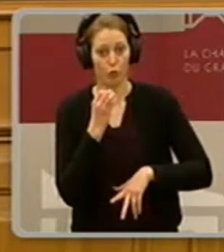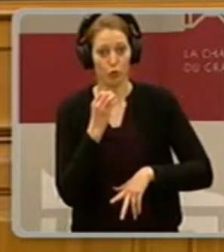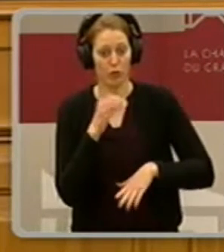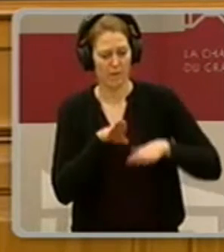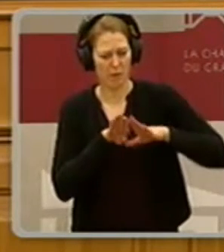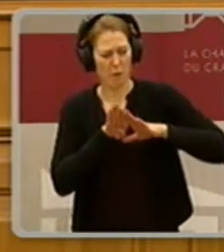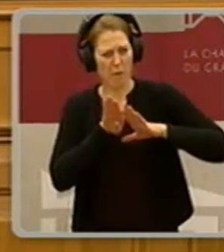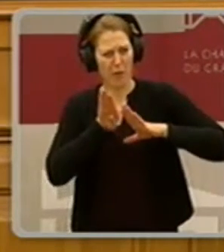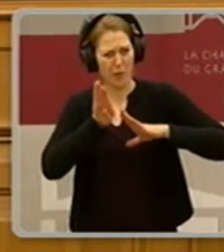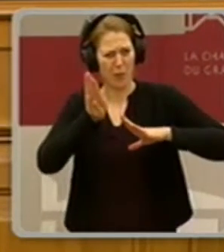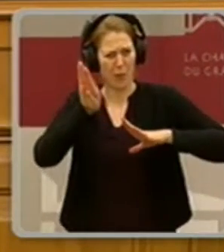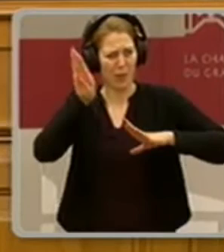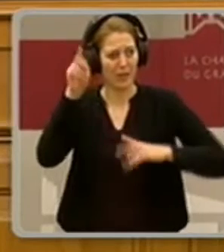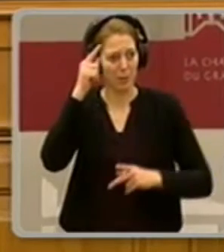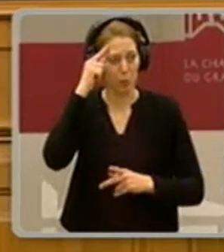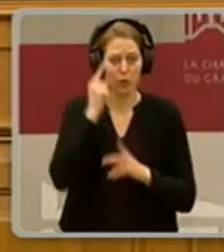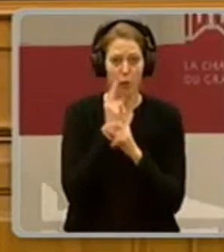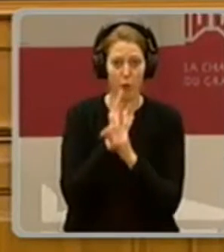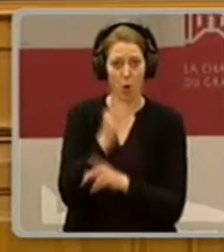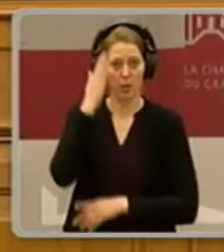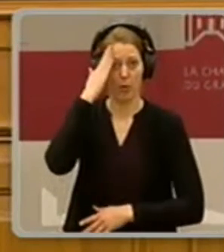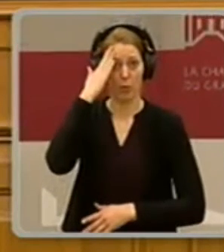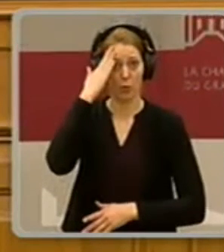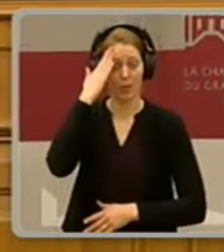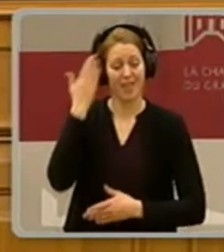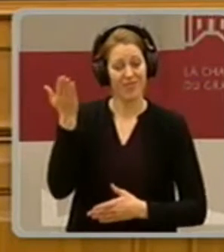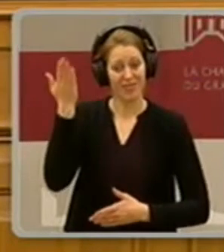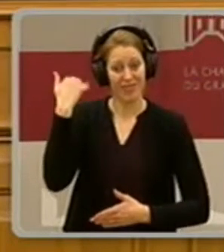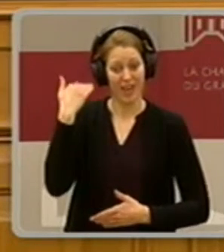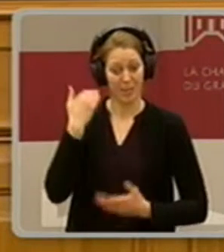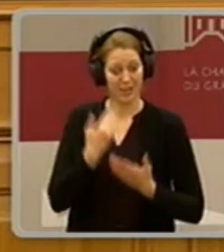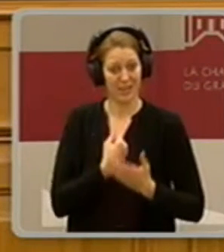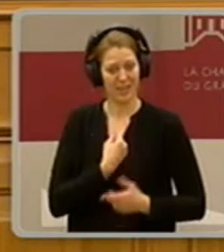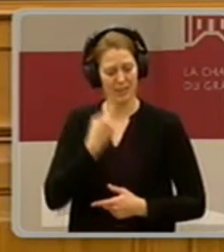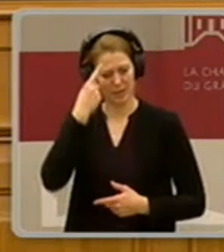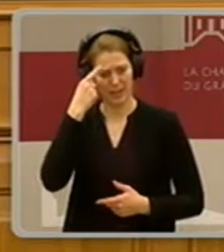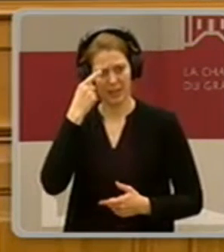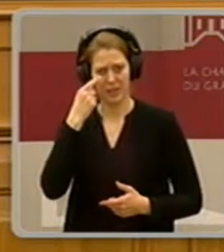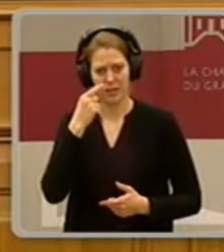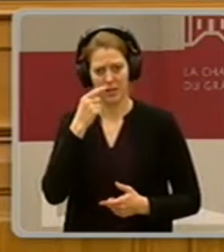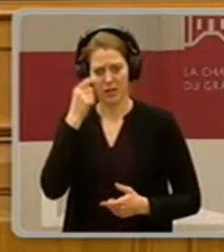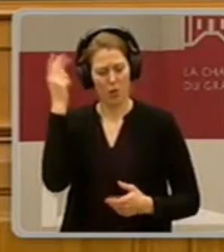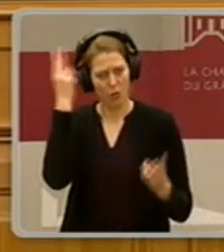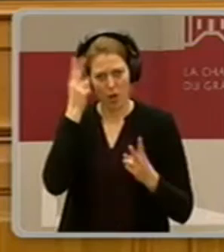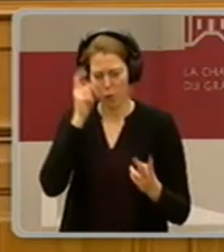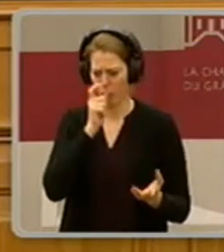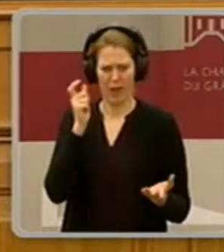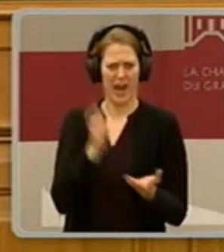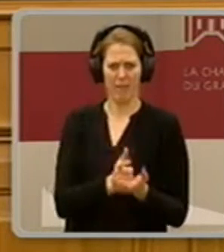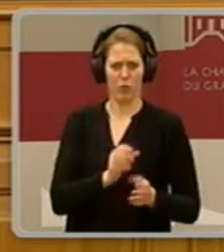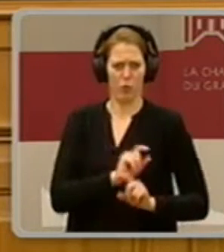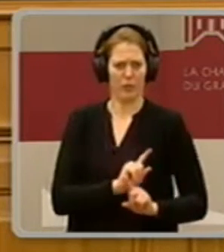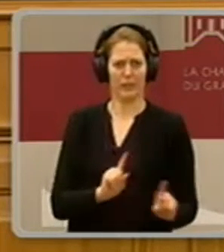unverantwortlich. Und dass die Politik von dieser Regierung, also ich komme nach, ob wir als Grand-Kollege hier noch zu sprechen, sind, dass die